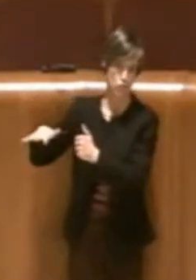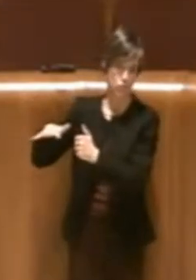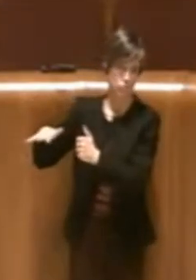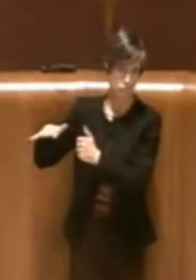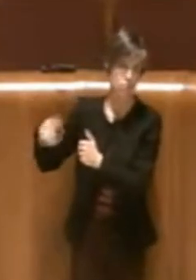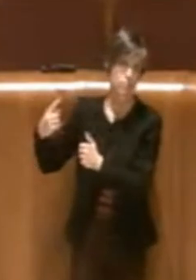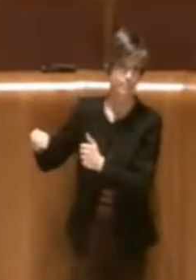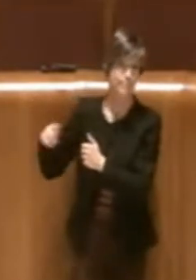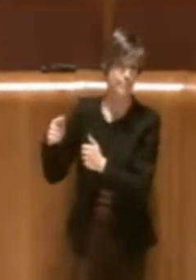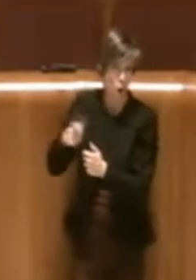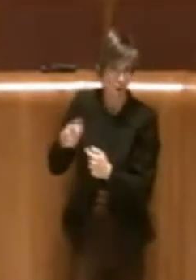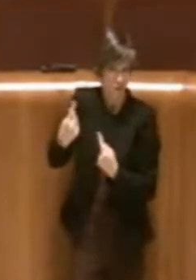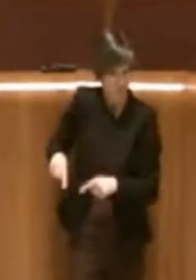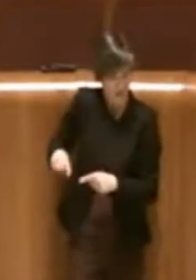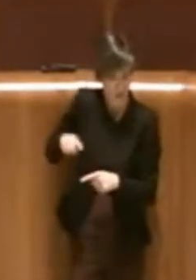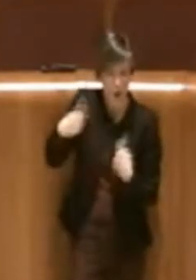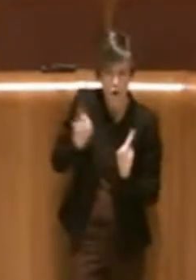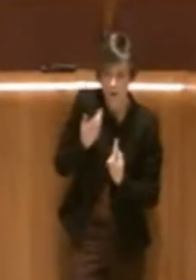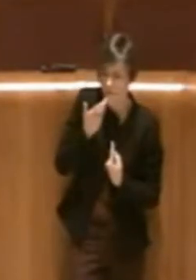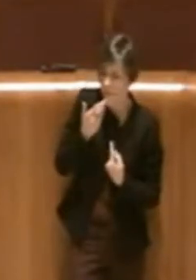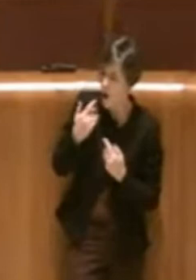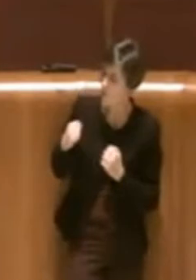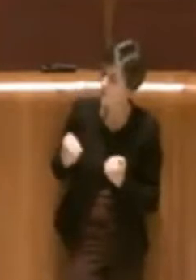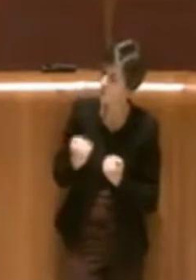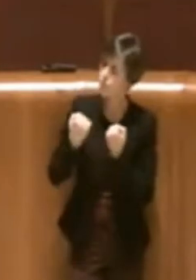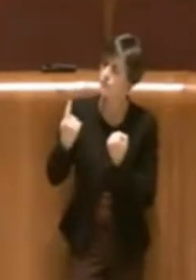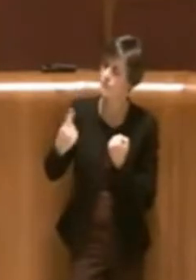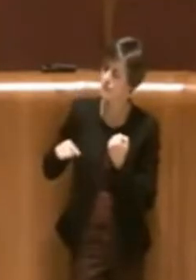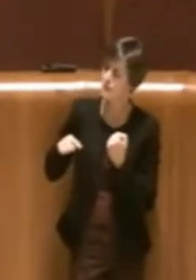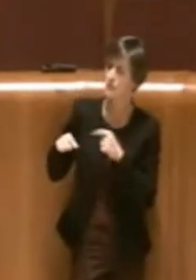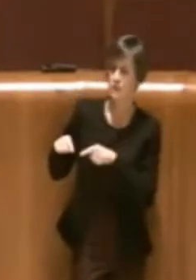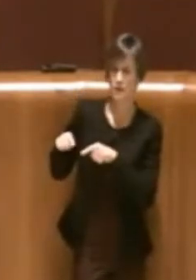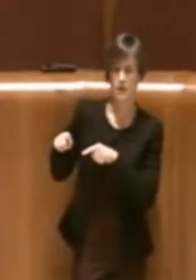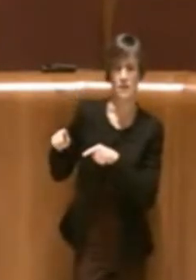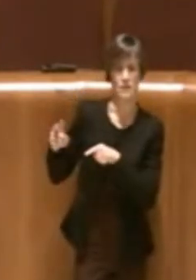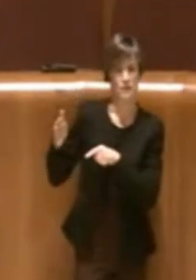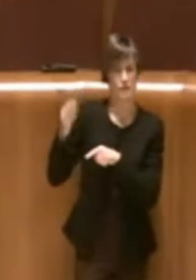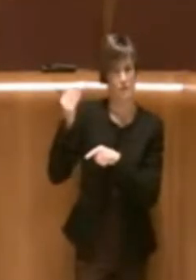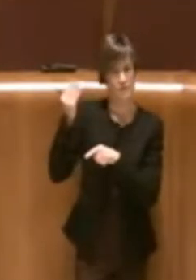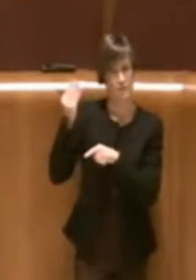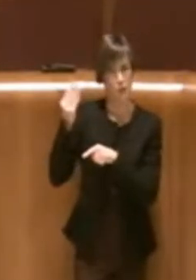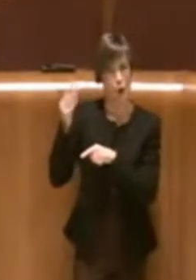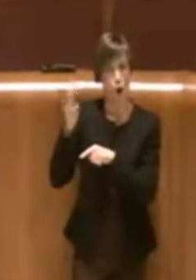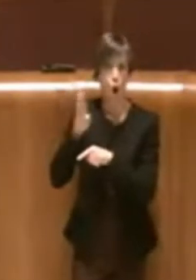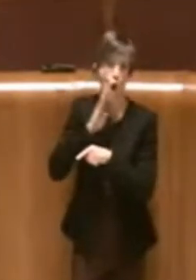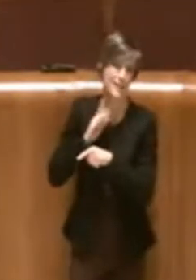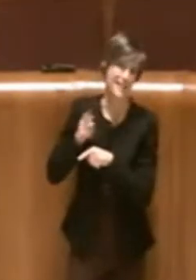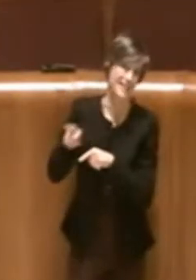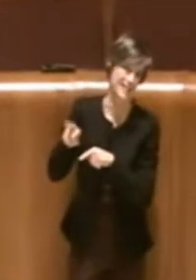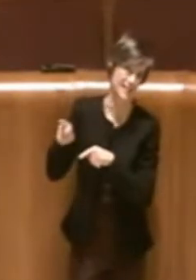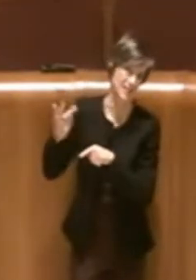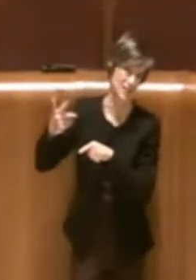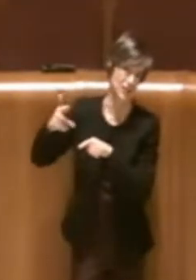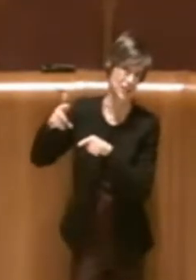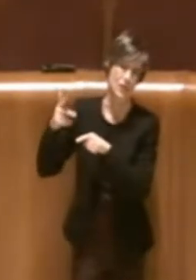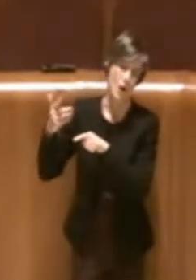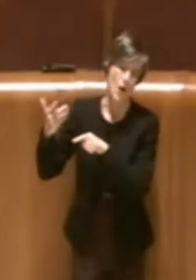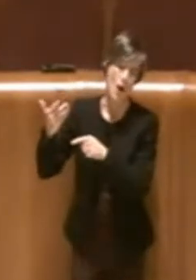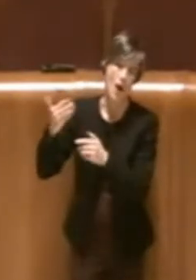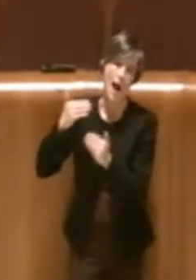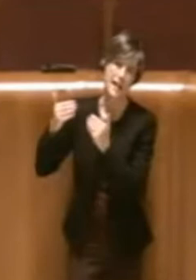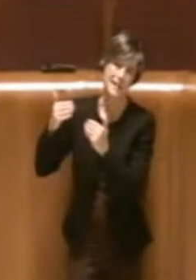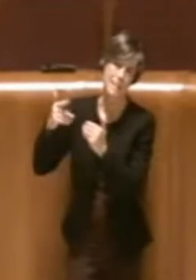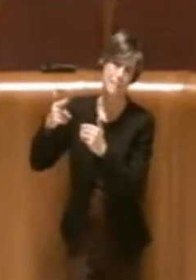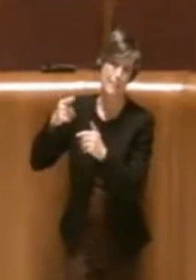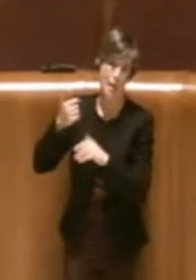quindi abbiamo voluto rafforzare quell'osservazione che è stata rappresentata quindi all'Assemblea Capitolina da parte del Municipio con